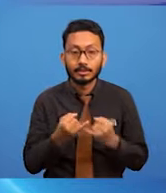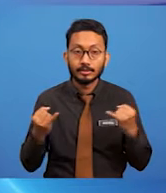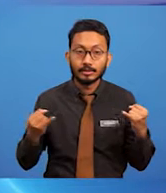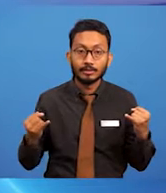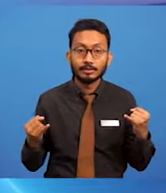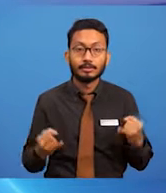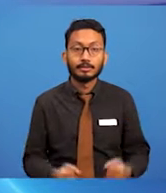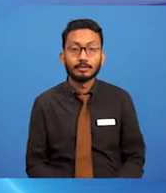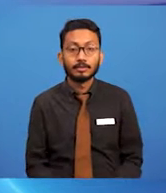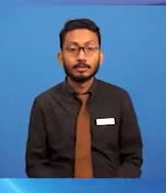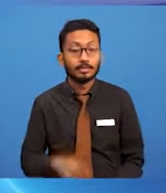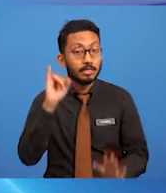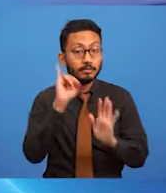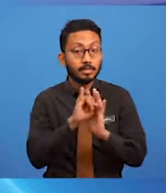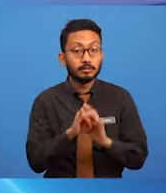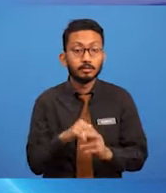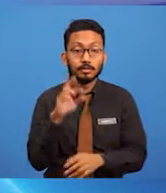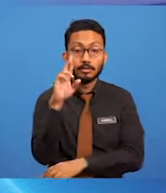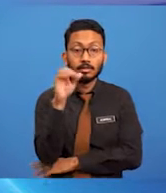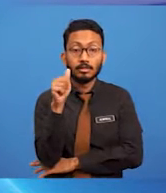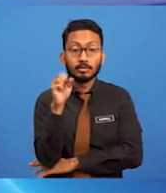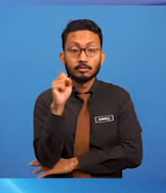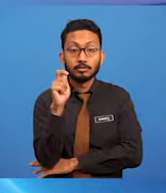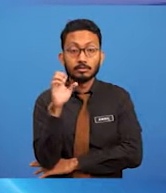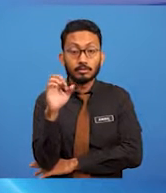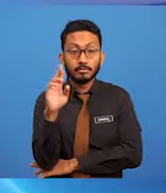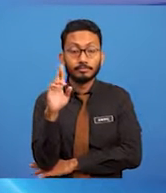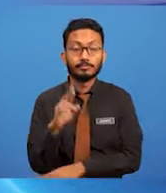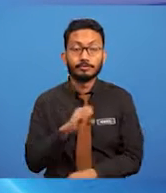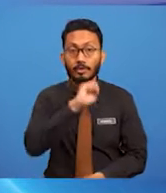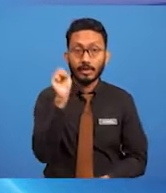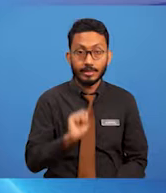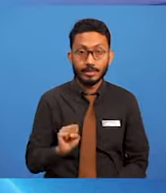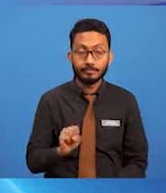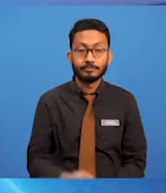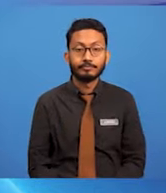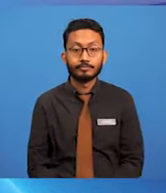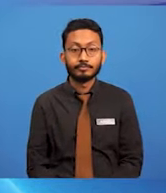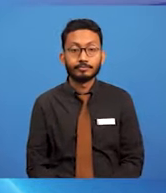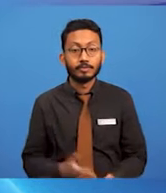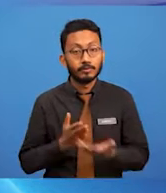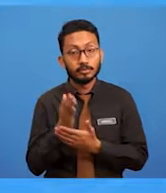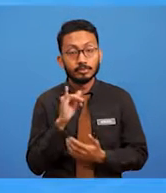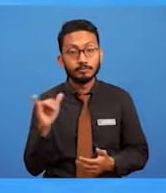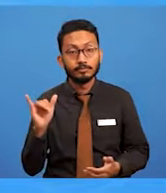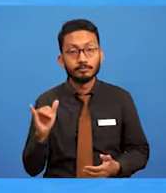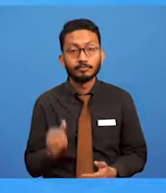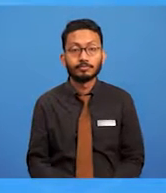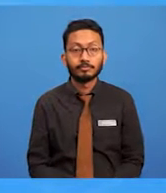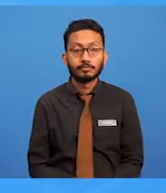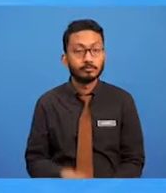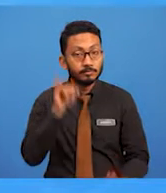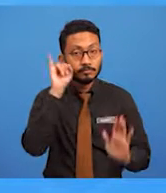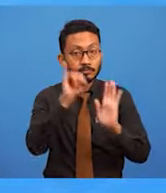Jika sudah faham, kita teruskan lagi kepada jenis image yang kedua iaitu